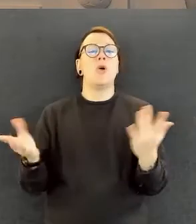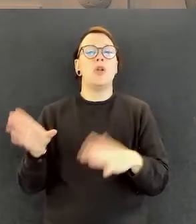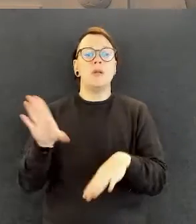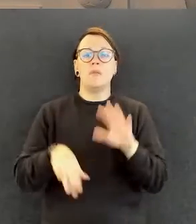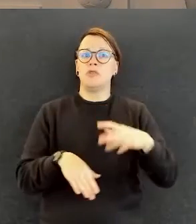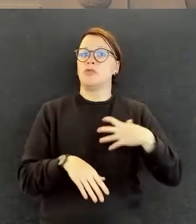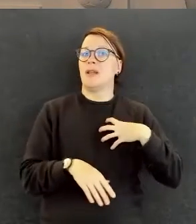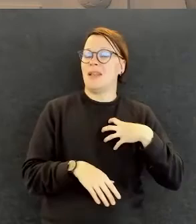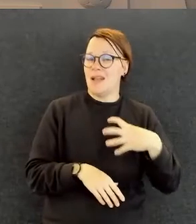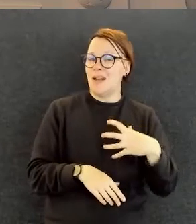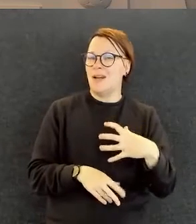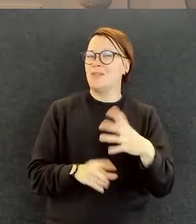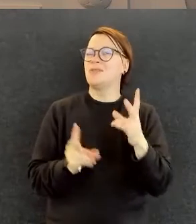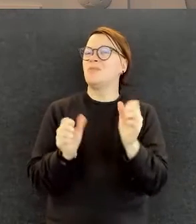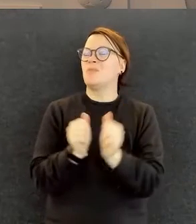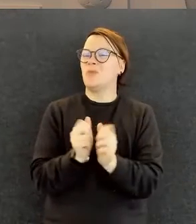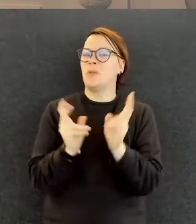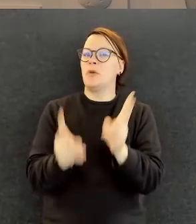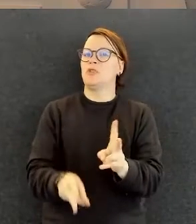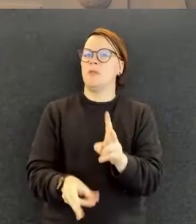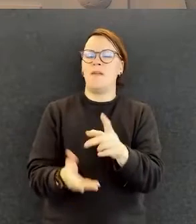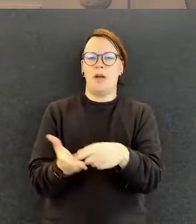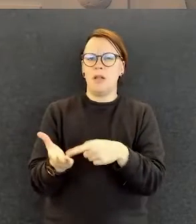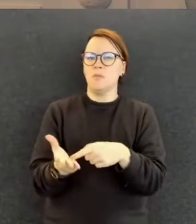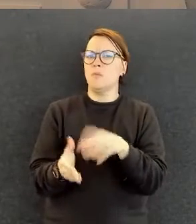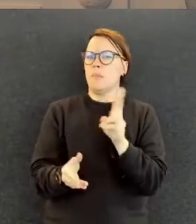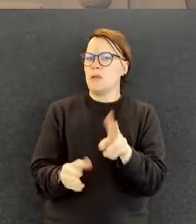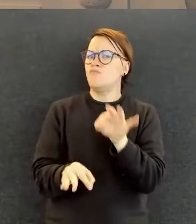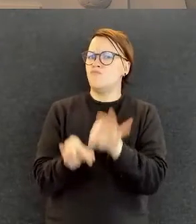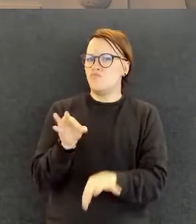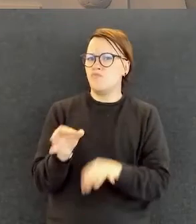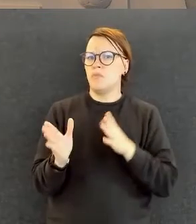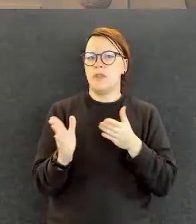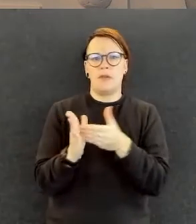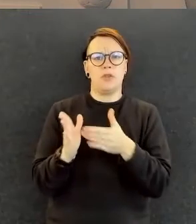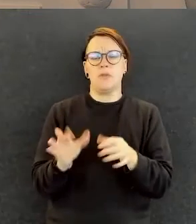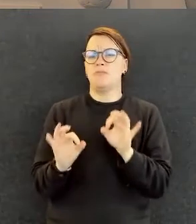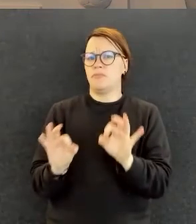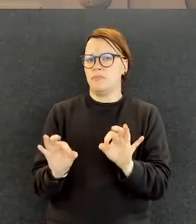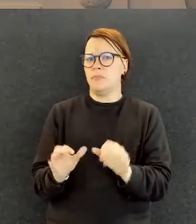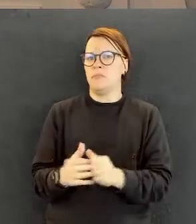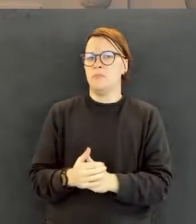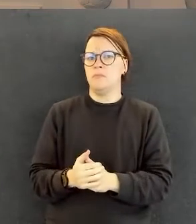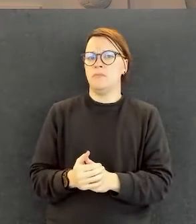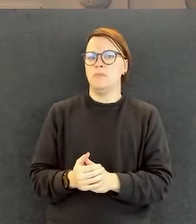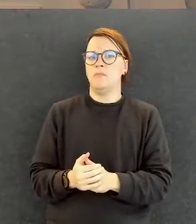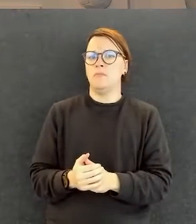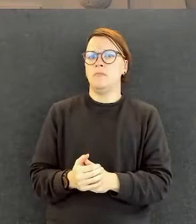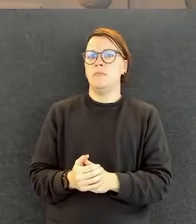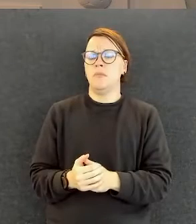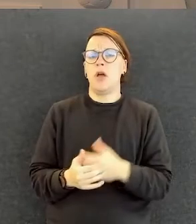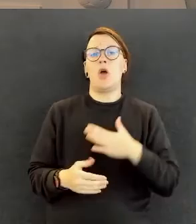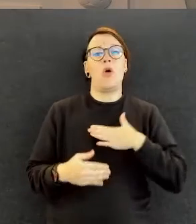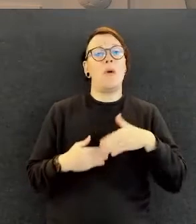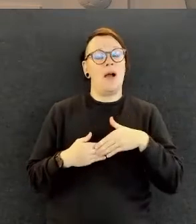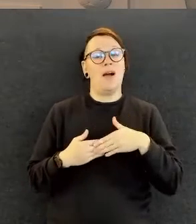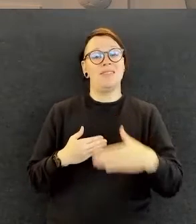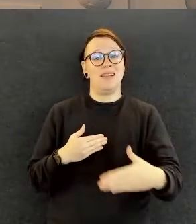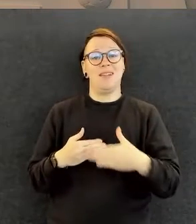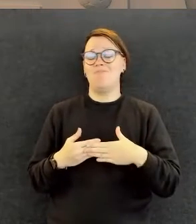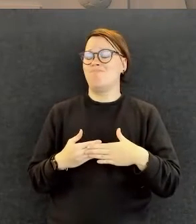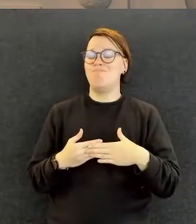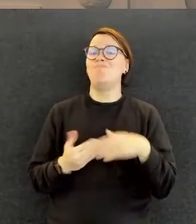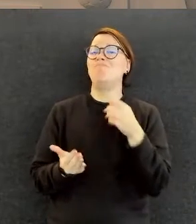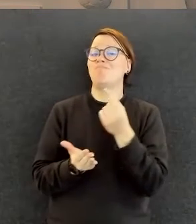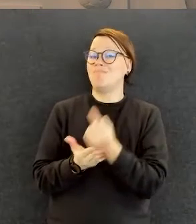edellytys, se onnistumisen edellytys. Ja aika paljon on kiinni semmoisesta omasta asenteesta, että